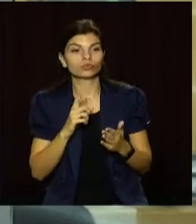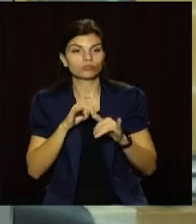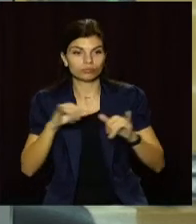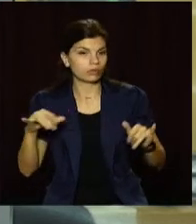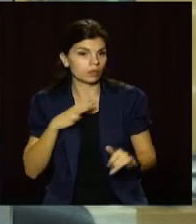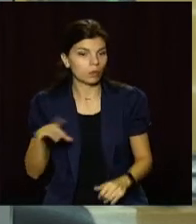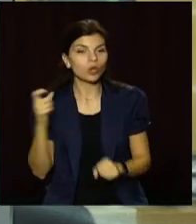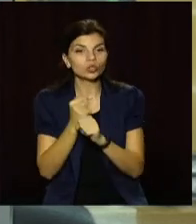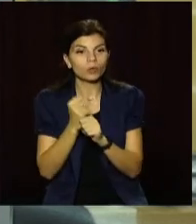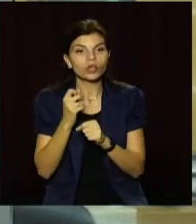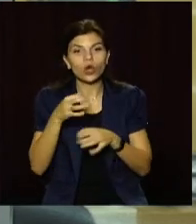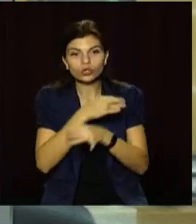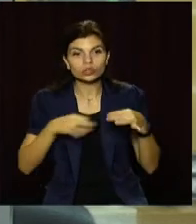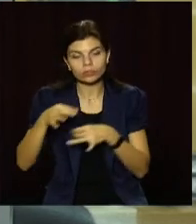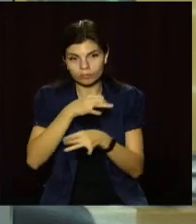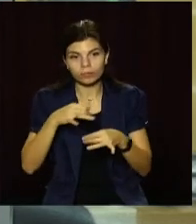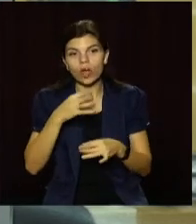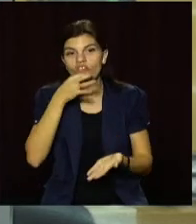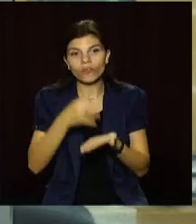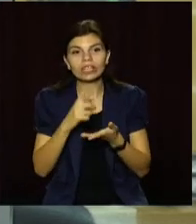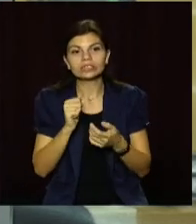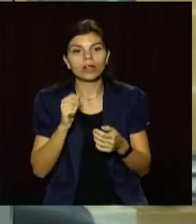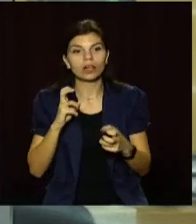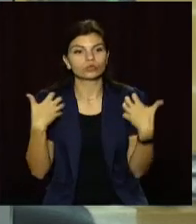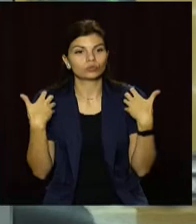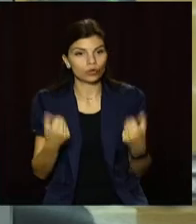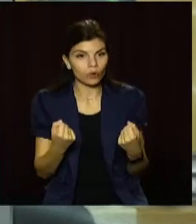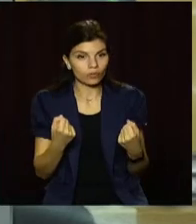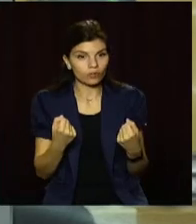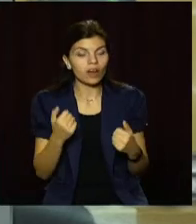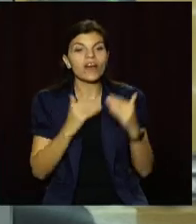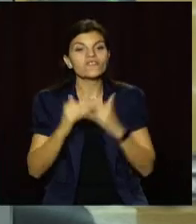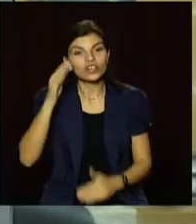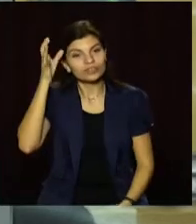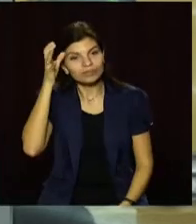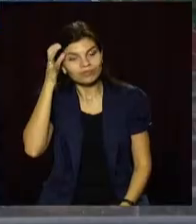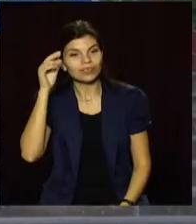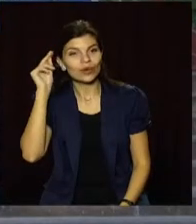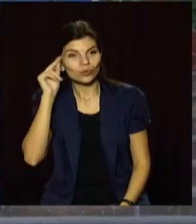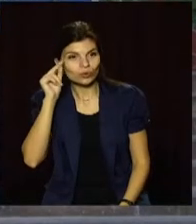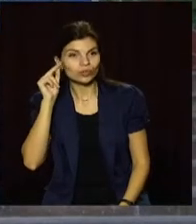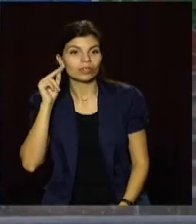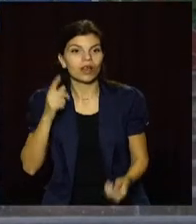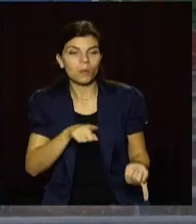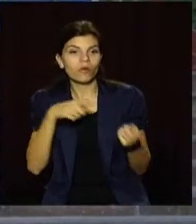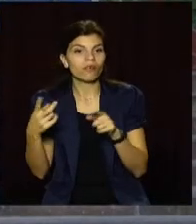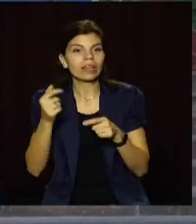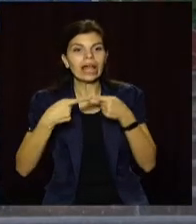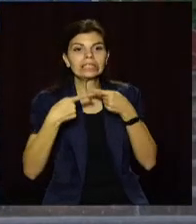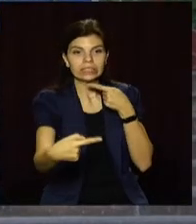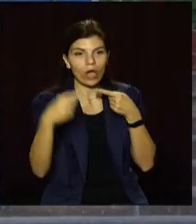Зробив він це на нараді відомств відповідальних за охорону здоров'я. Вищі навчальні заклади України тимчасово переведуть на